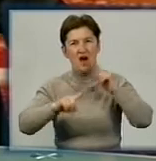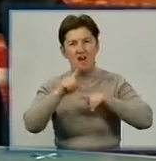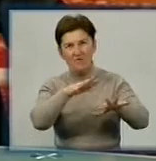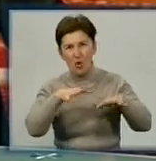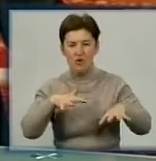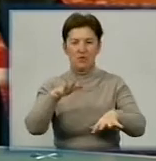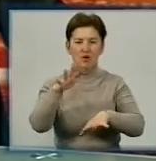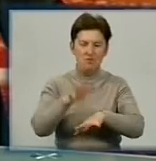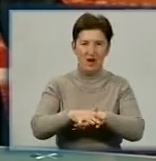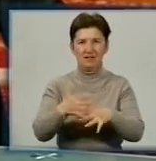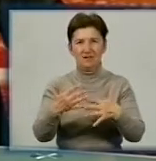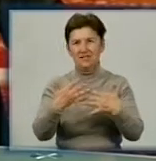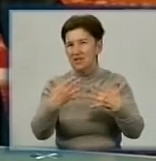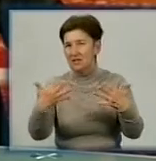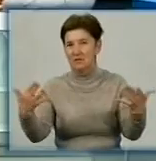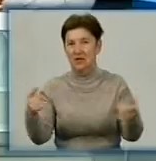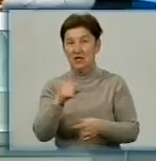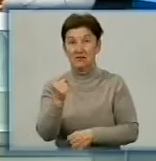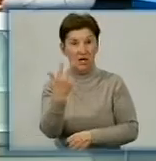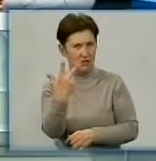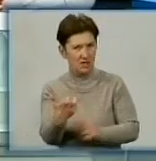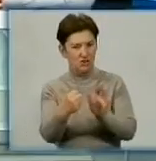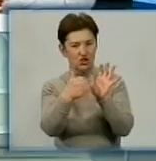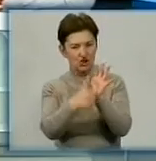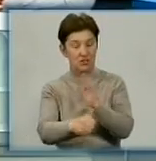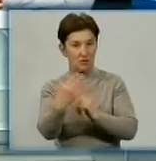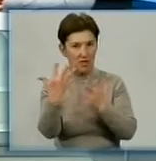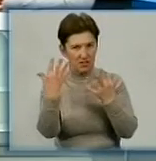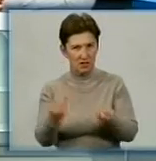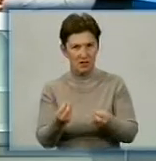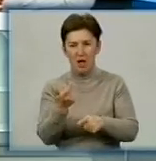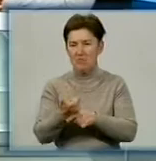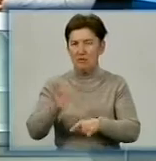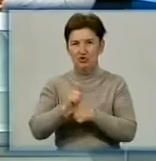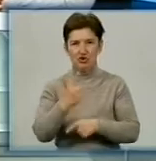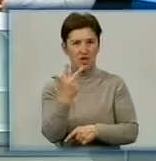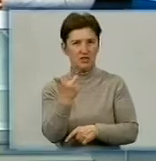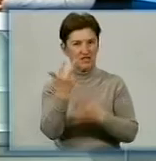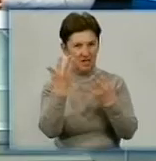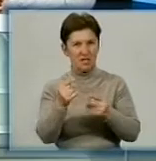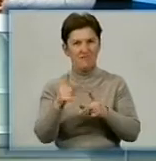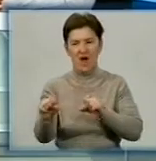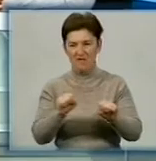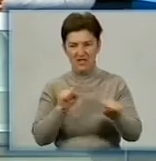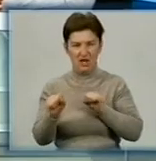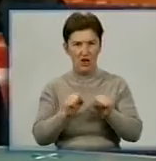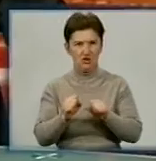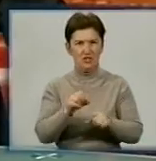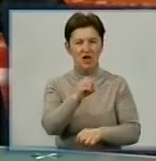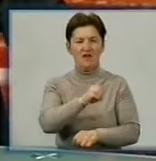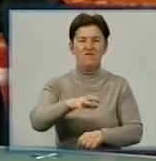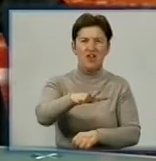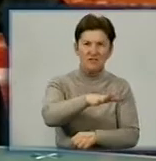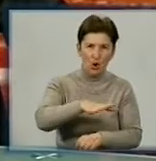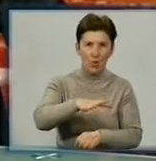банківські. І за 365 днів він провів більш ніж 300 днів у відрядженнях в Європі, в